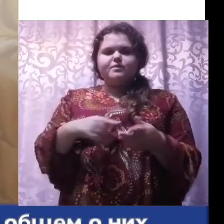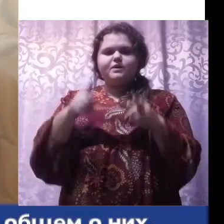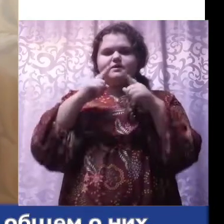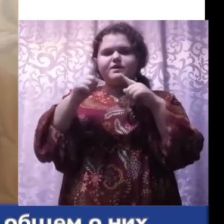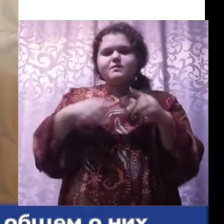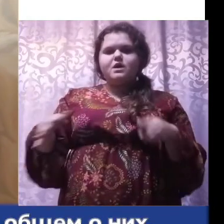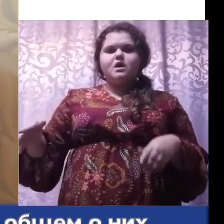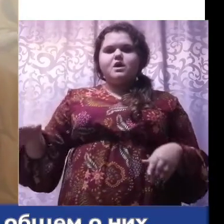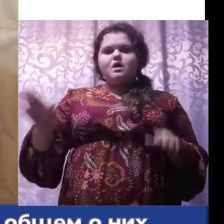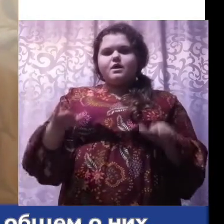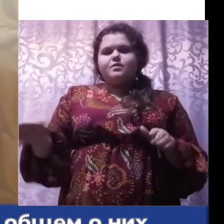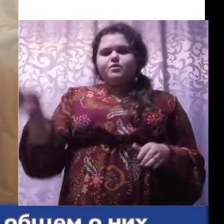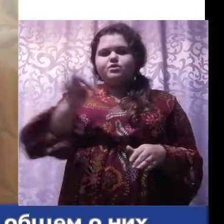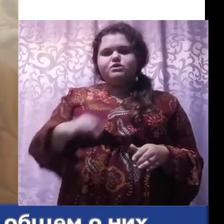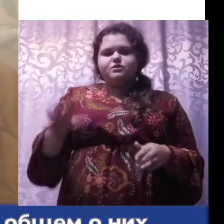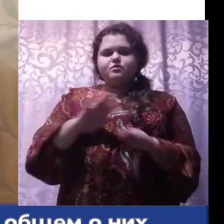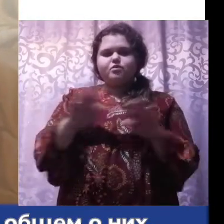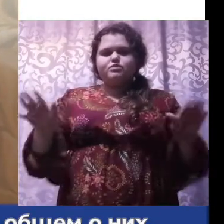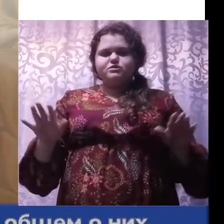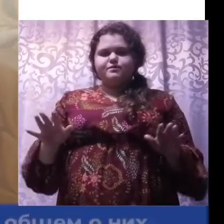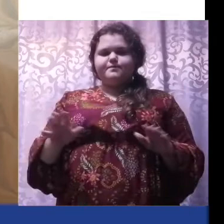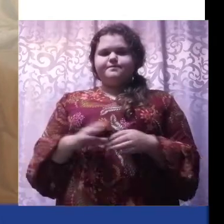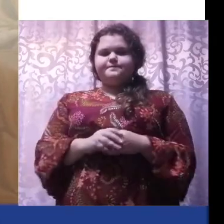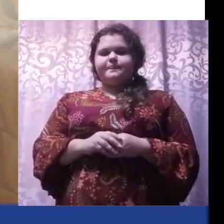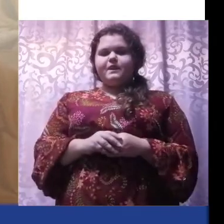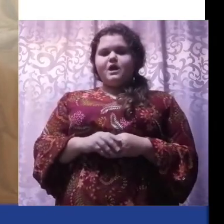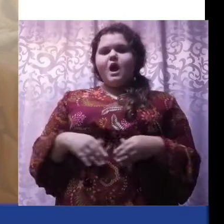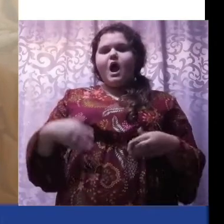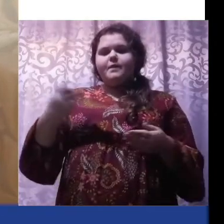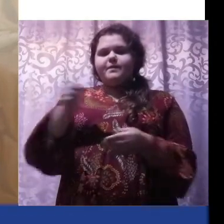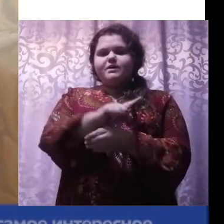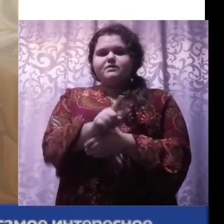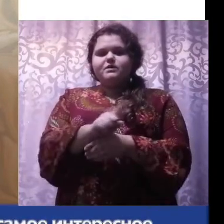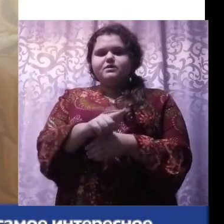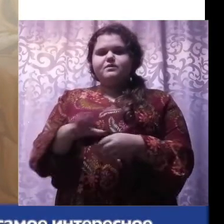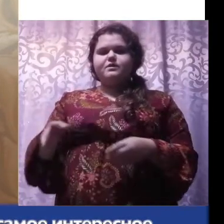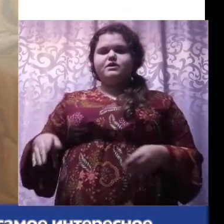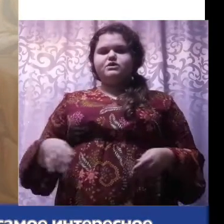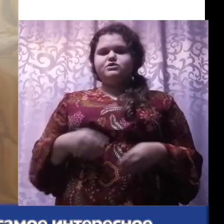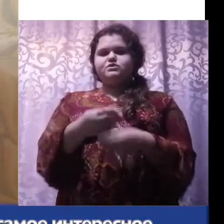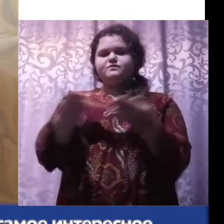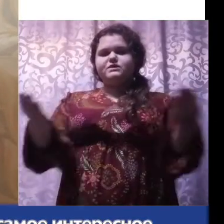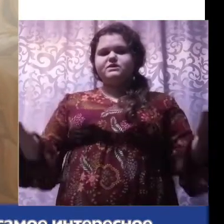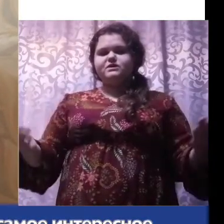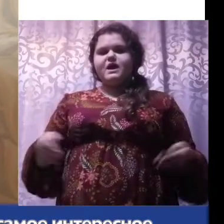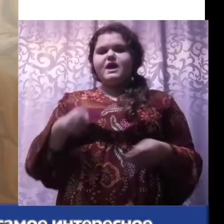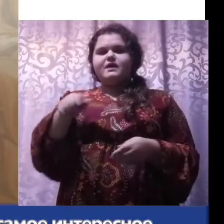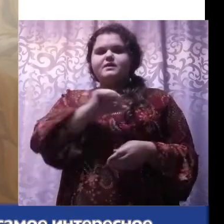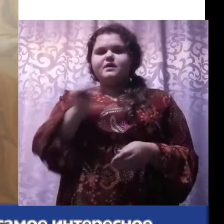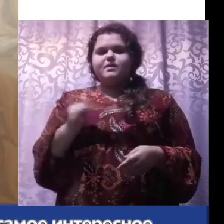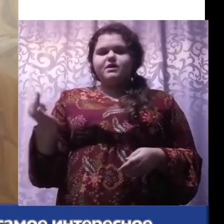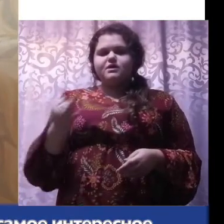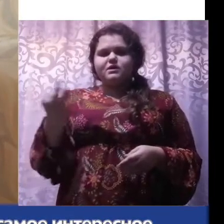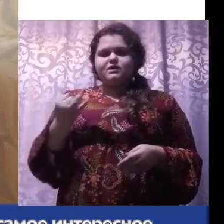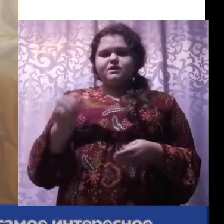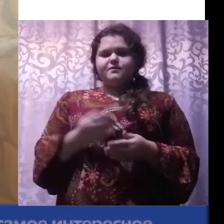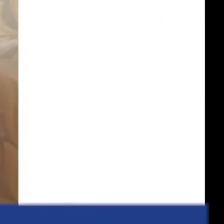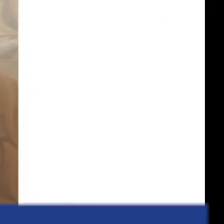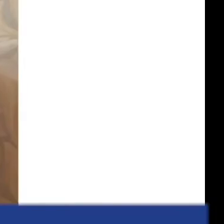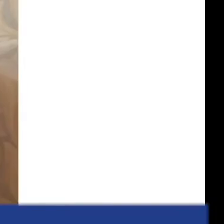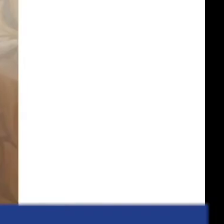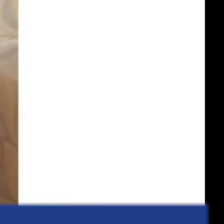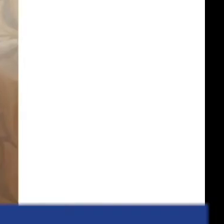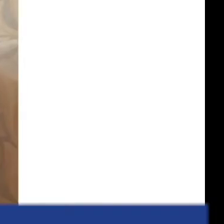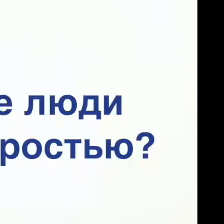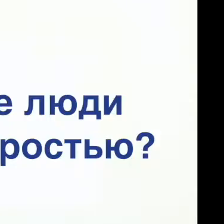мы поговорим сегодня не просто в общем о них, а мы поговорим о том, как они ориентируются в пространстве. И это самое